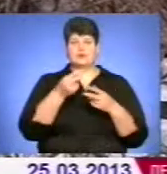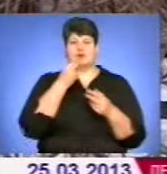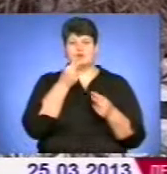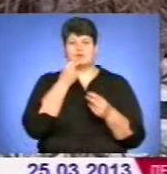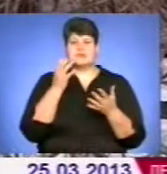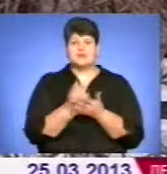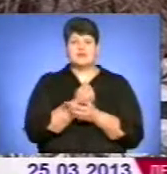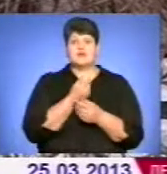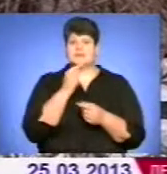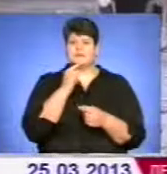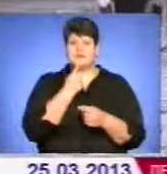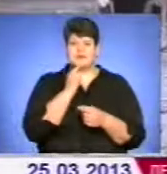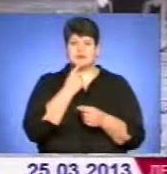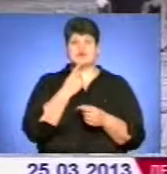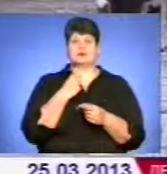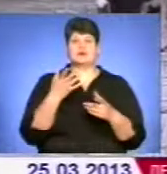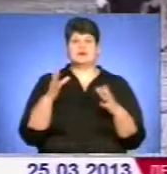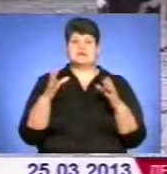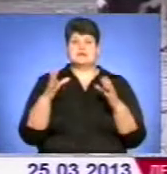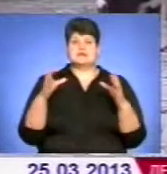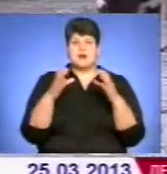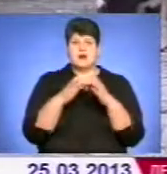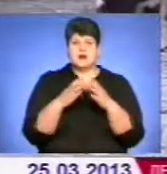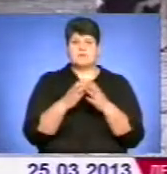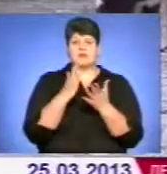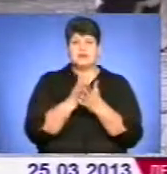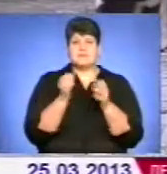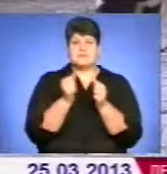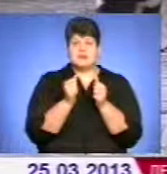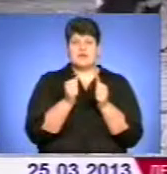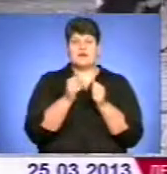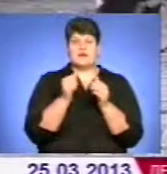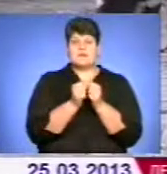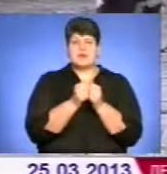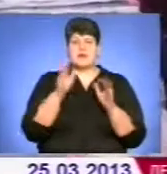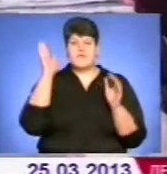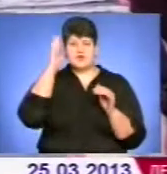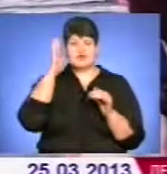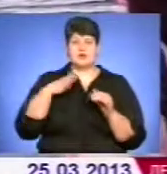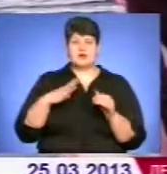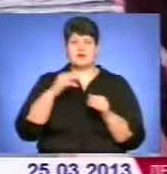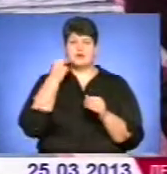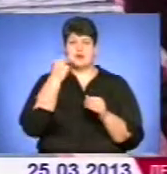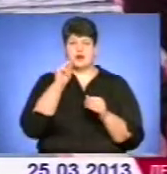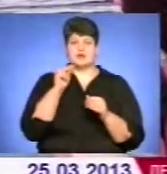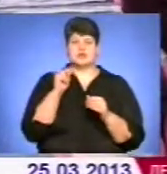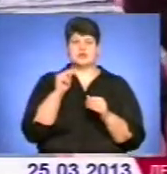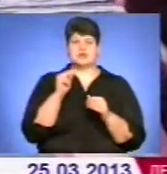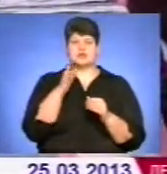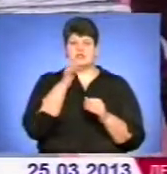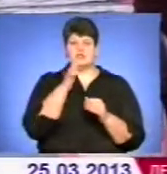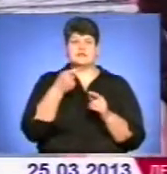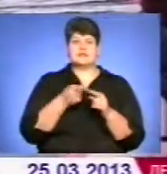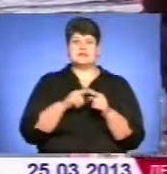важко. З граєми бузьки розміщуються біля незамерзлих водойм та чекають кращих часів. Це є село Горенка, близько